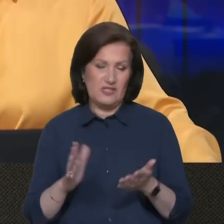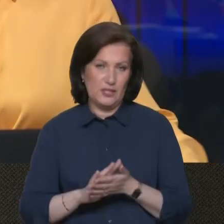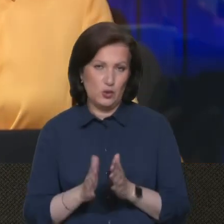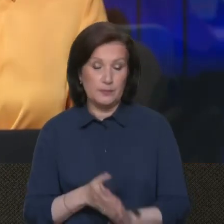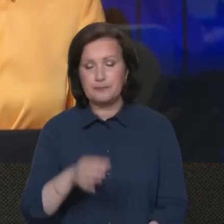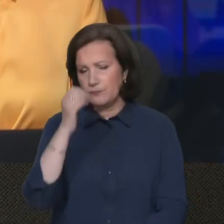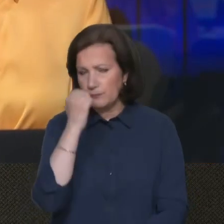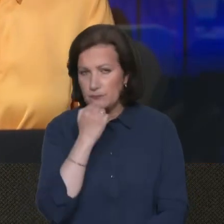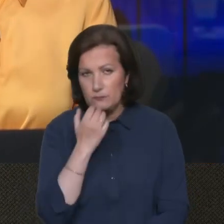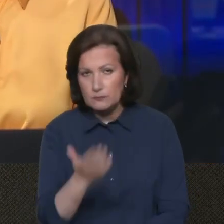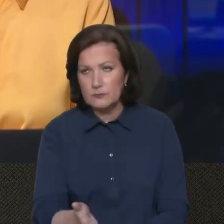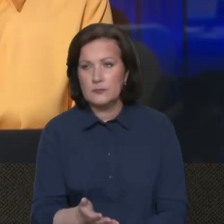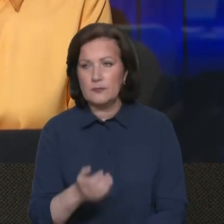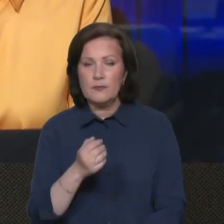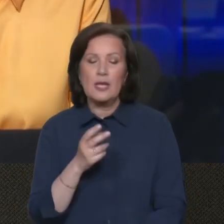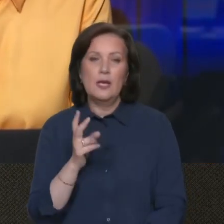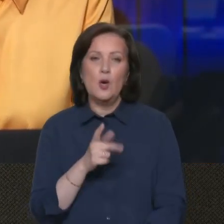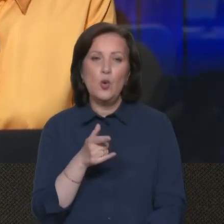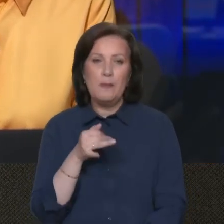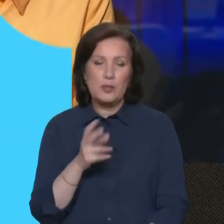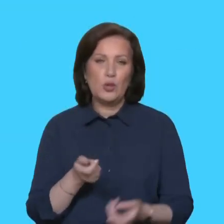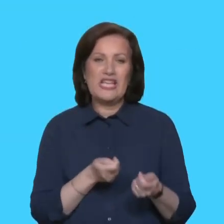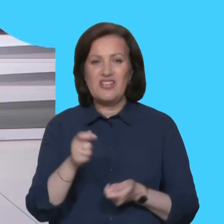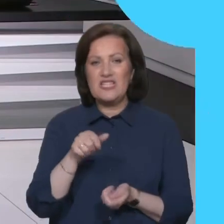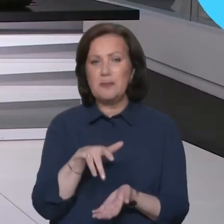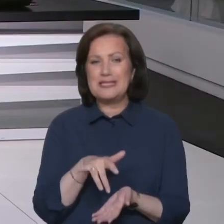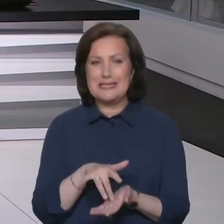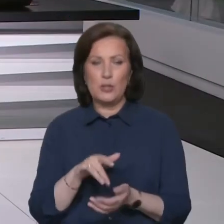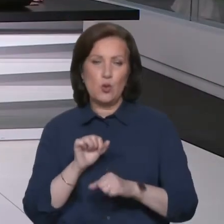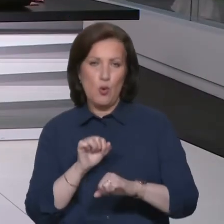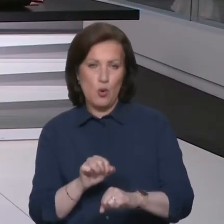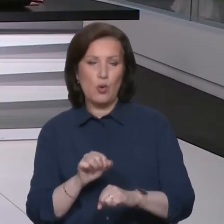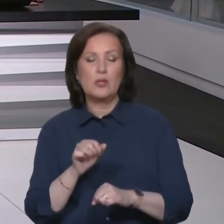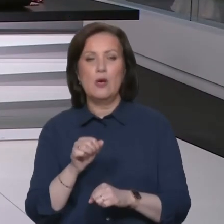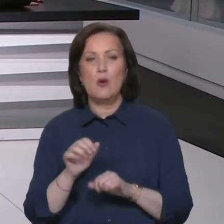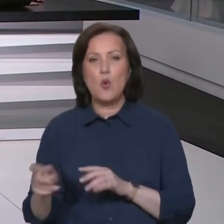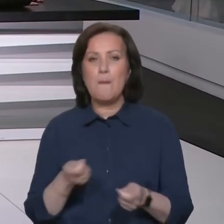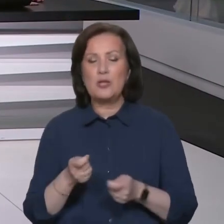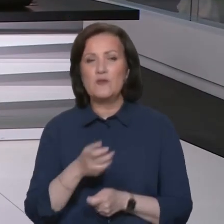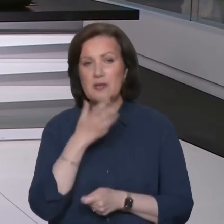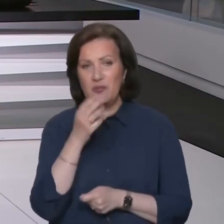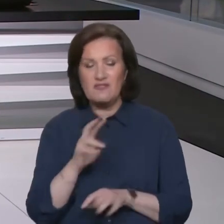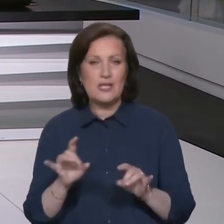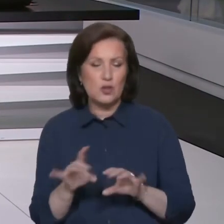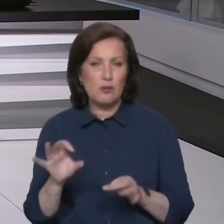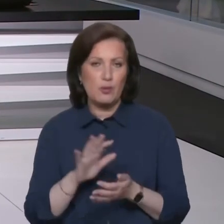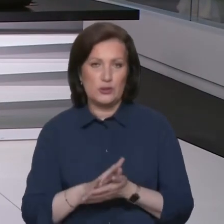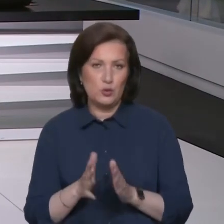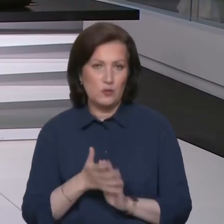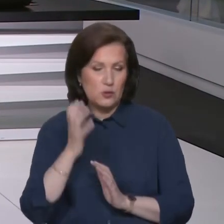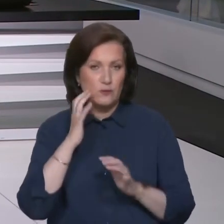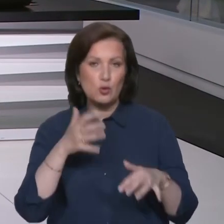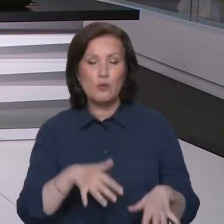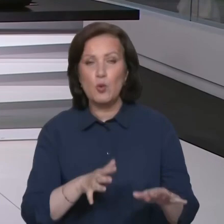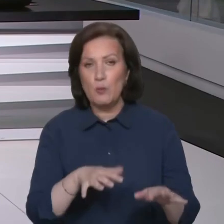Дякую, пані Наталю. Наталя Гуменюк, керівниця прес-центру сил охорони та оборони оперативного командування Південь, розповіла нам про ситуацію в